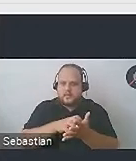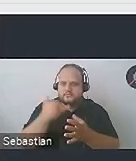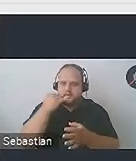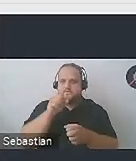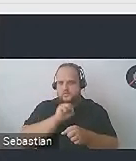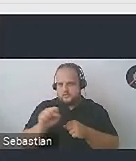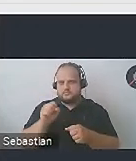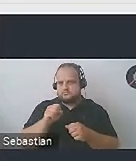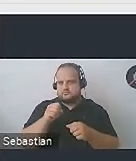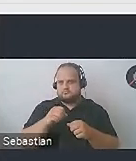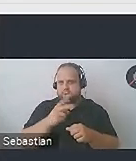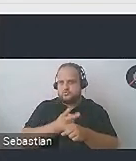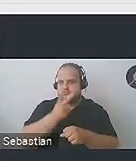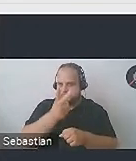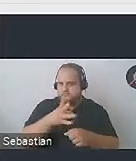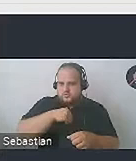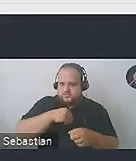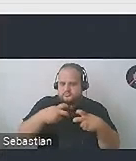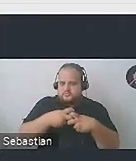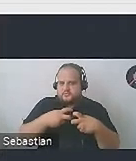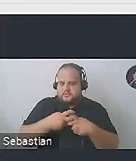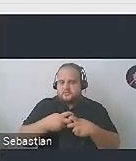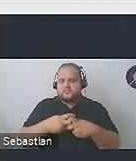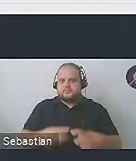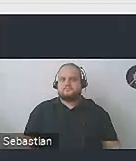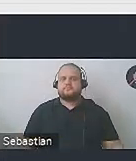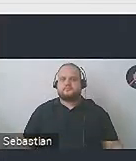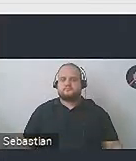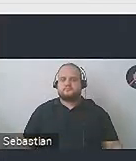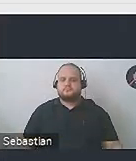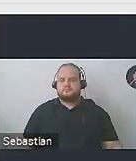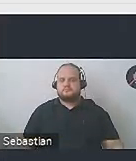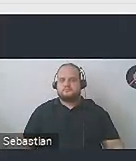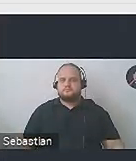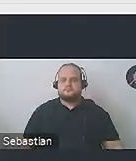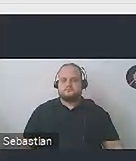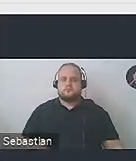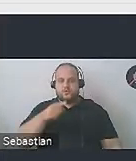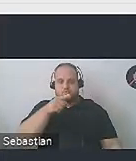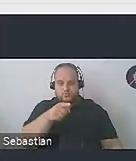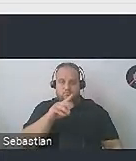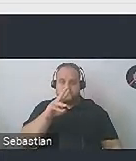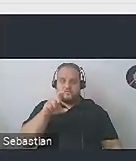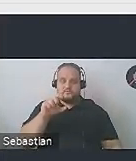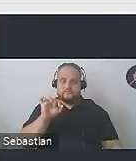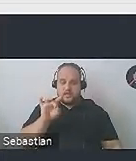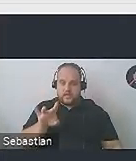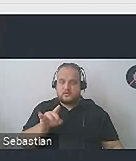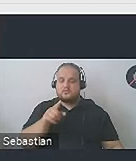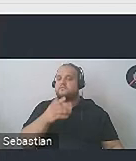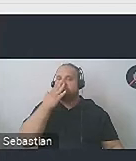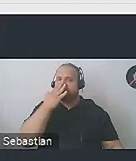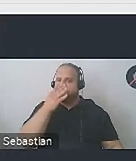dostępna. Ciekawostka. Te kryteria wszystkie, zarówno ustawa, jak i ten WCAG, dotyczą